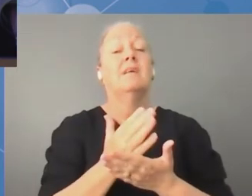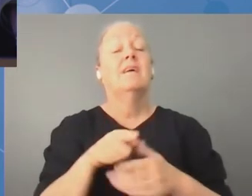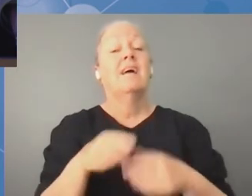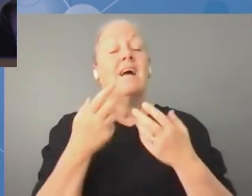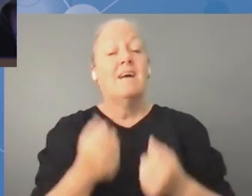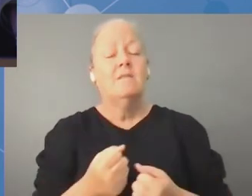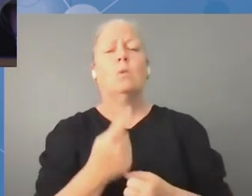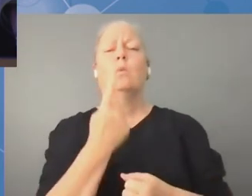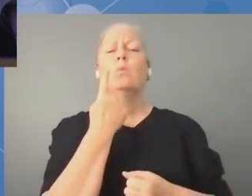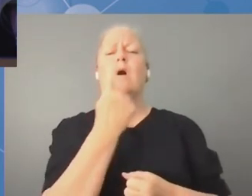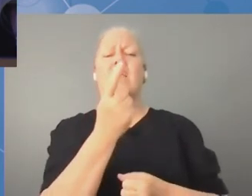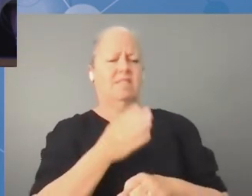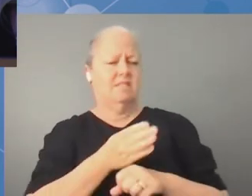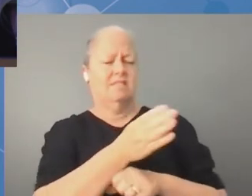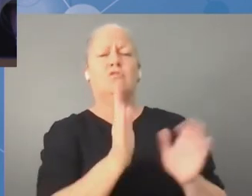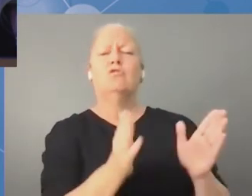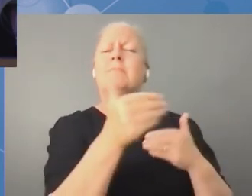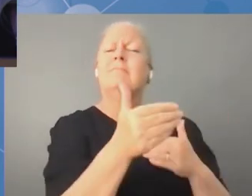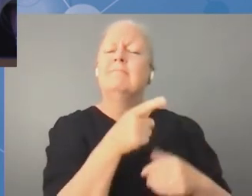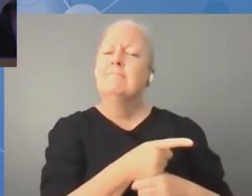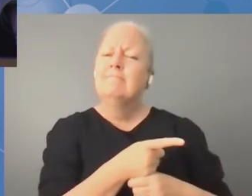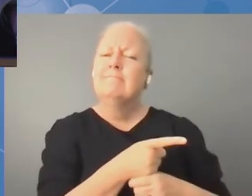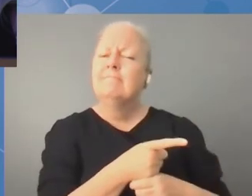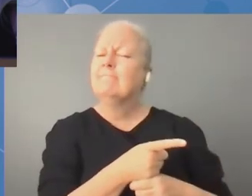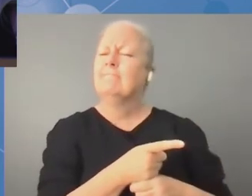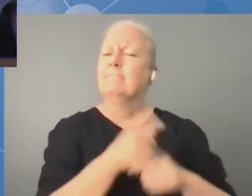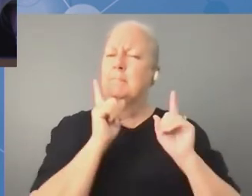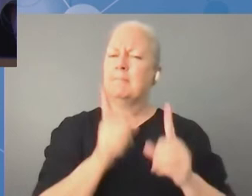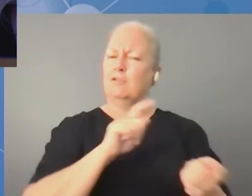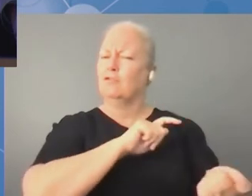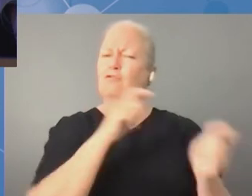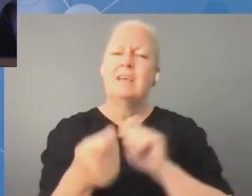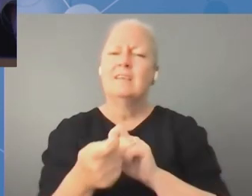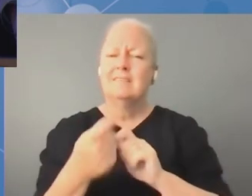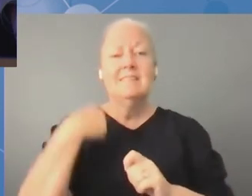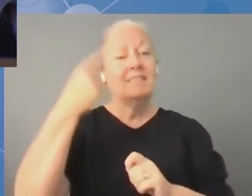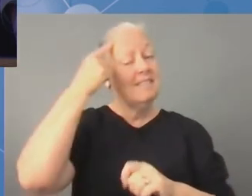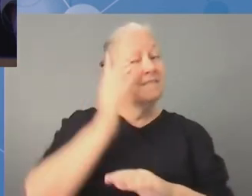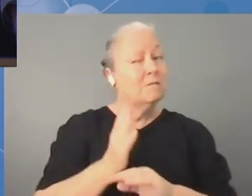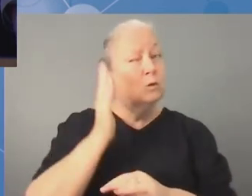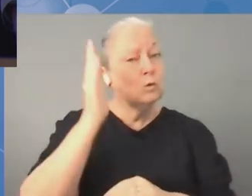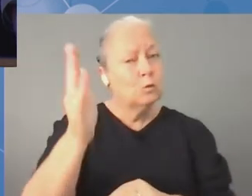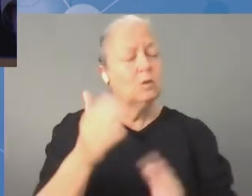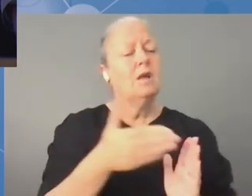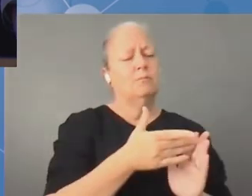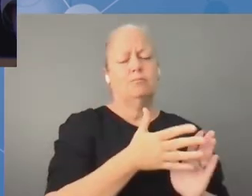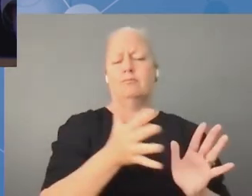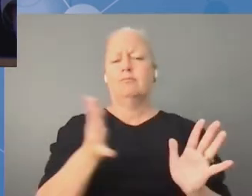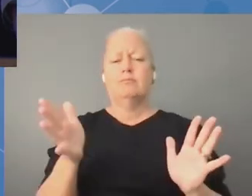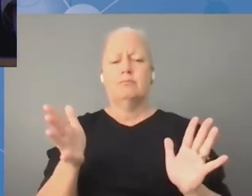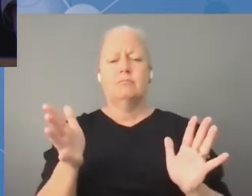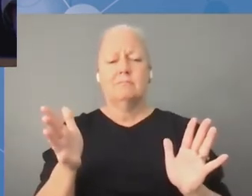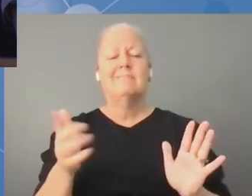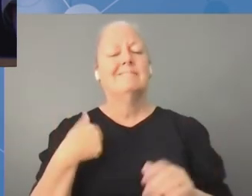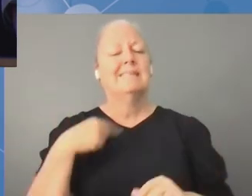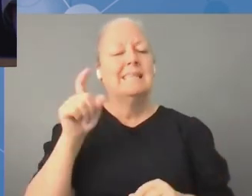pracować nad tym i zmienić to na przyszłość. Spotkania te powinny być dużo bardziej wielojęzyczne. Byli posłowie,